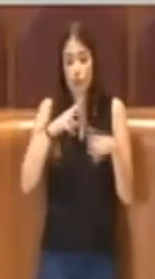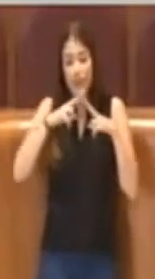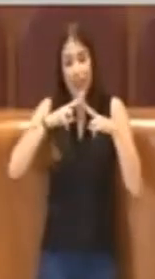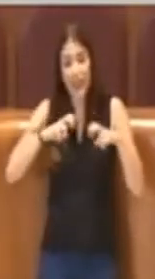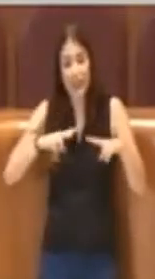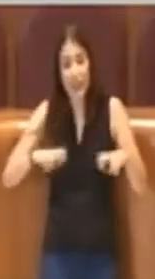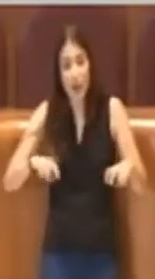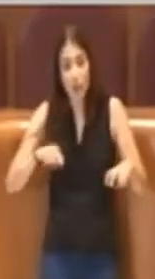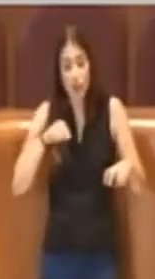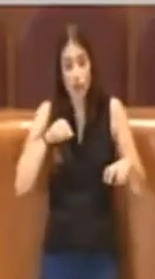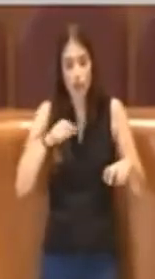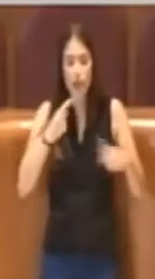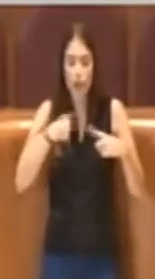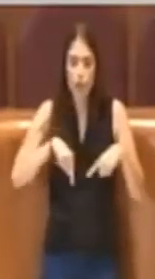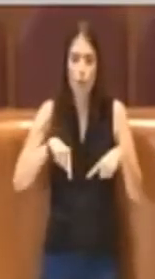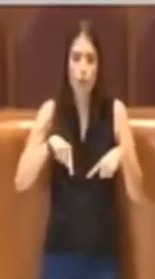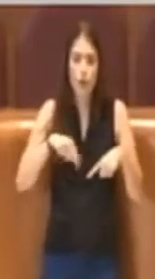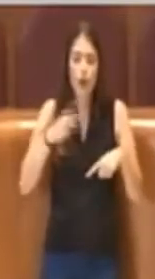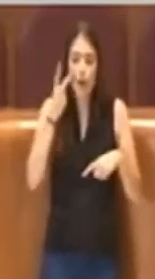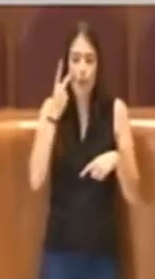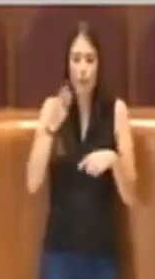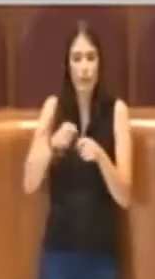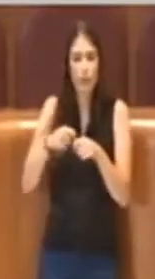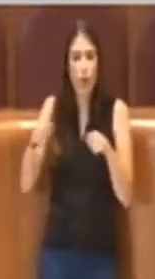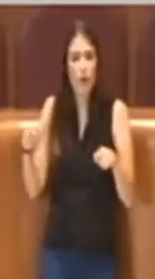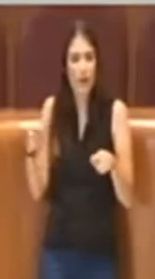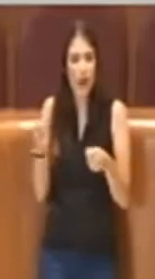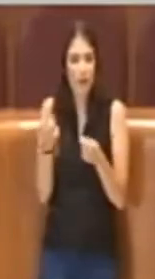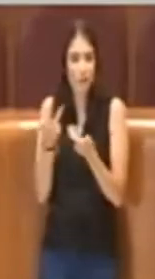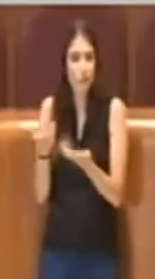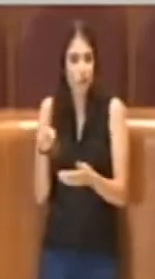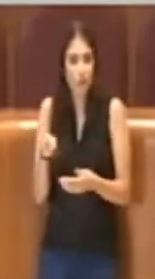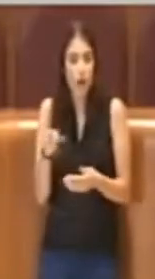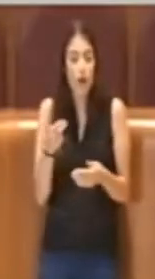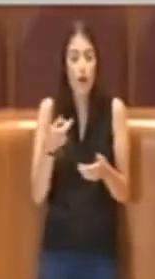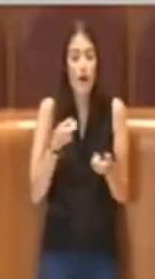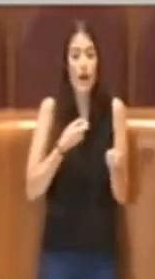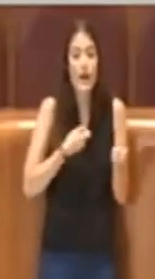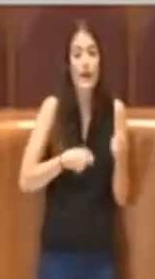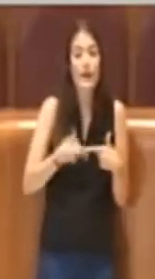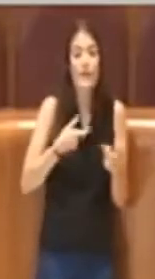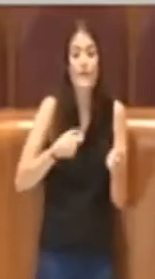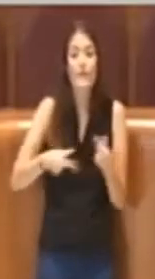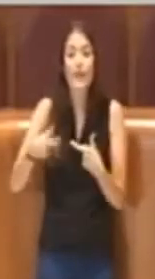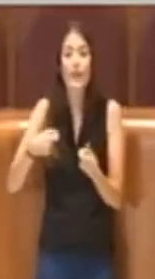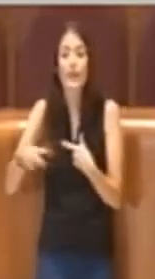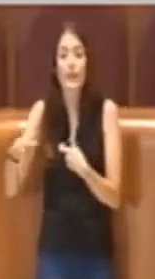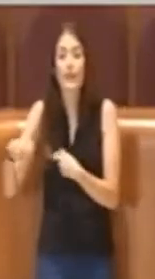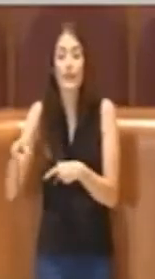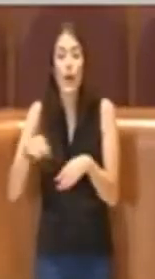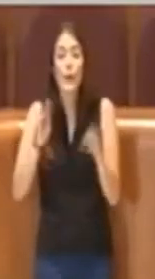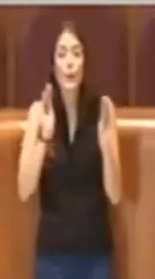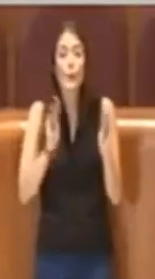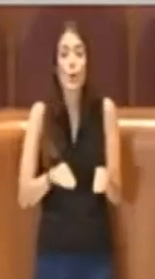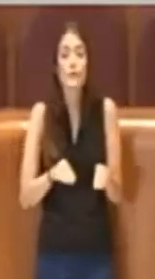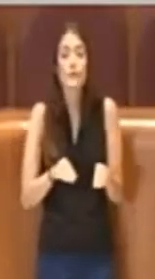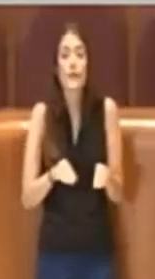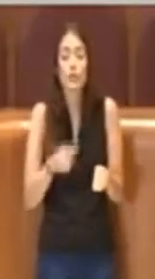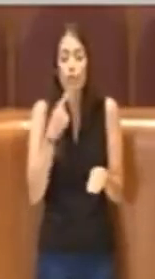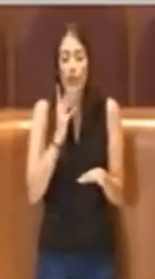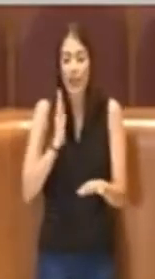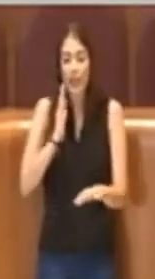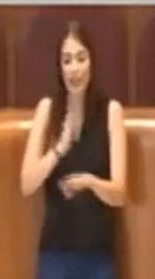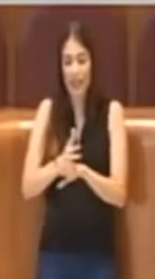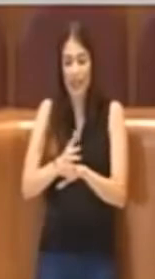abbiamo detto tanti articoli di giornale che parlano di rivendita dei posteggi e a intervenire su una delibera che